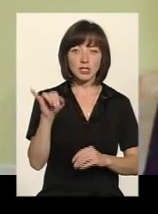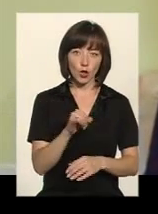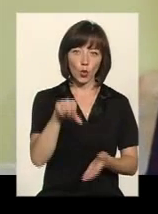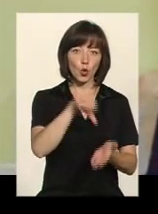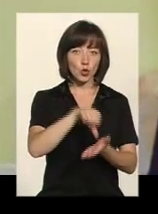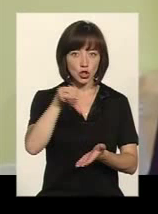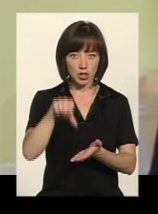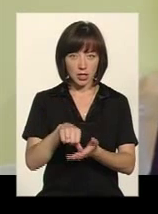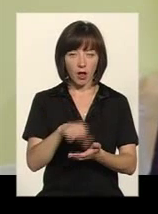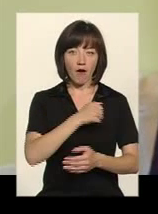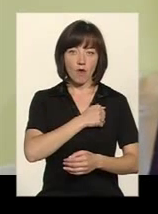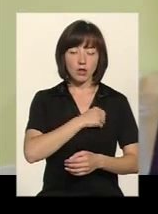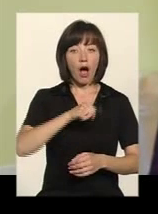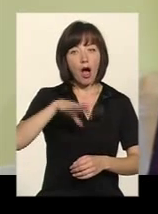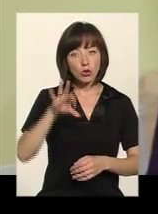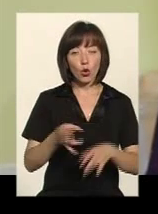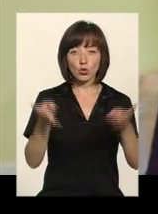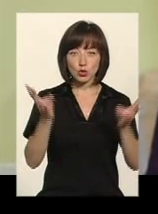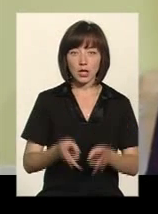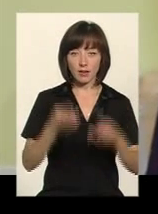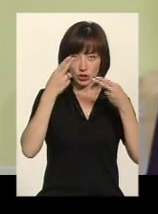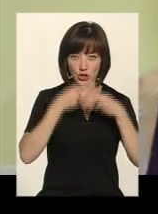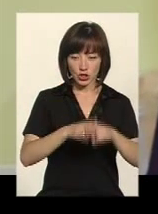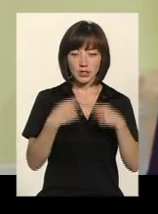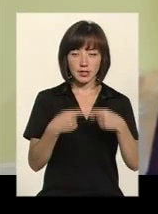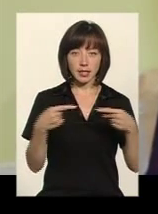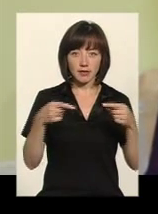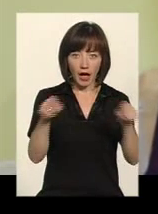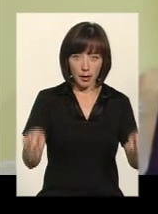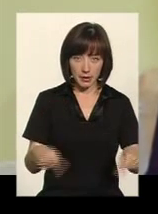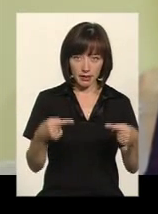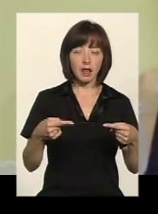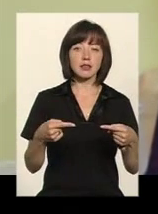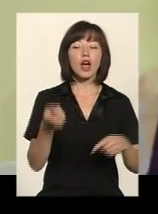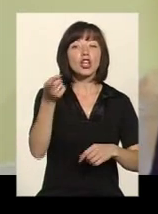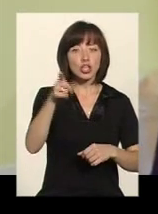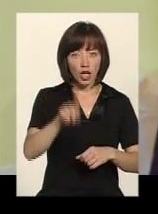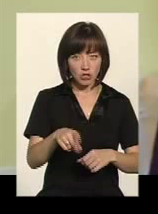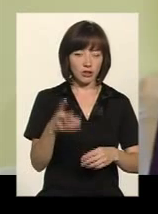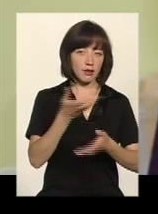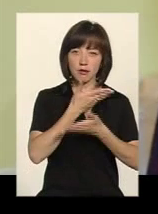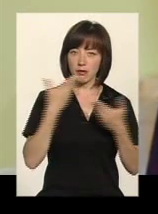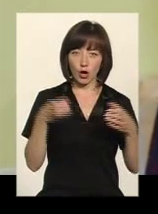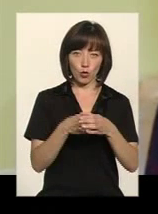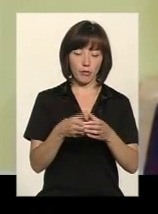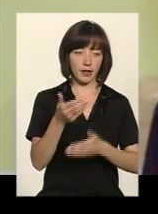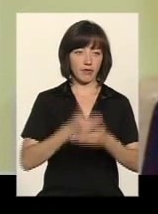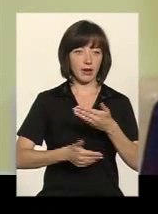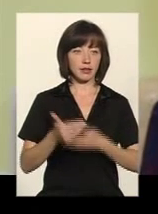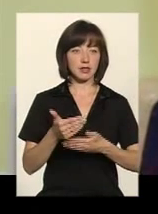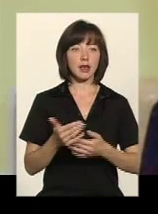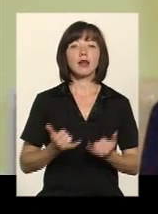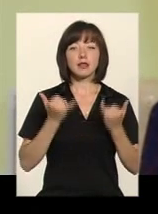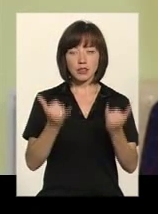участники воїны АТО, які нуждаються в техніческих средствах реабілитції, навіть не має групи інвалідності.